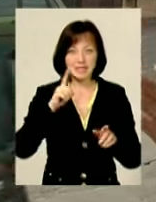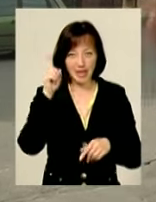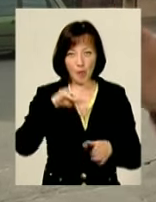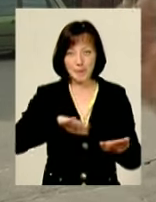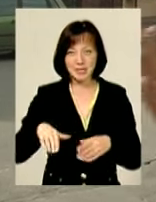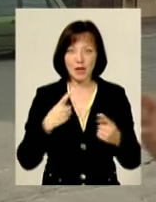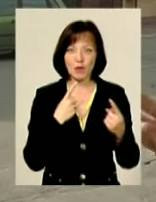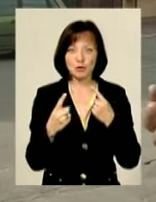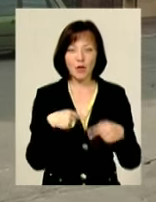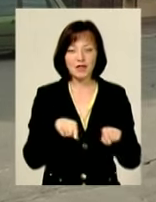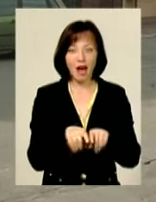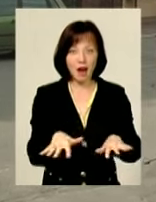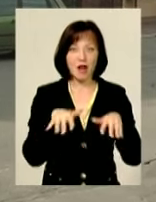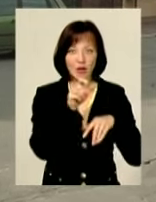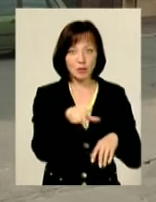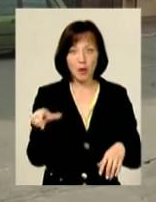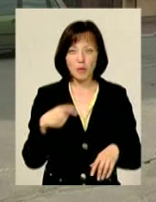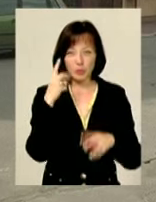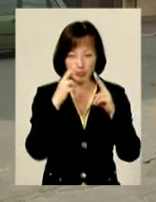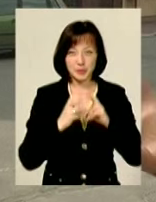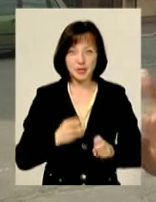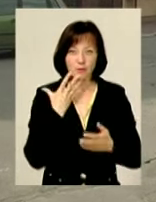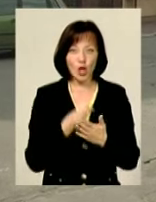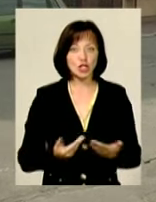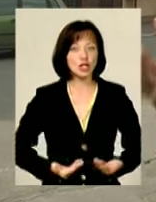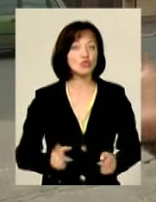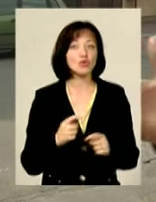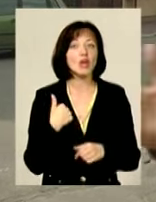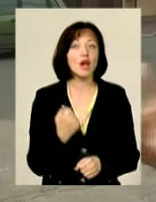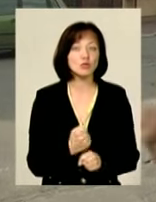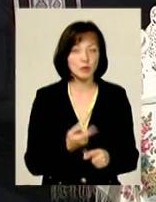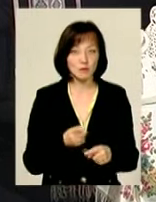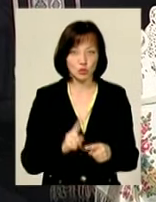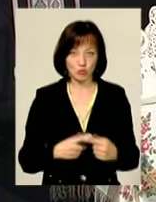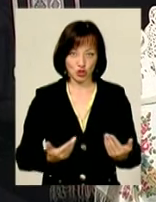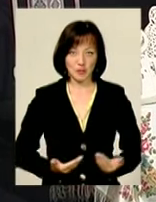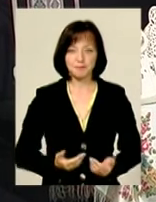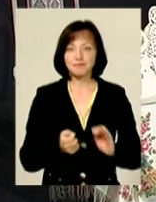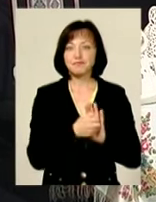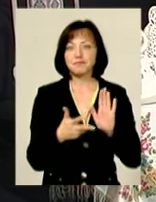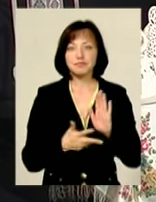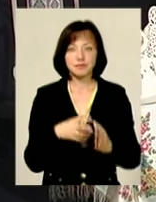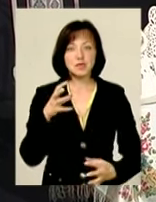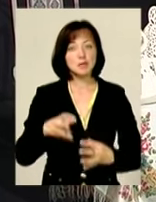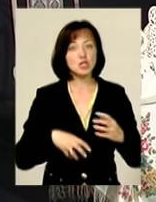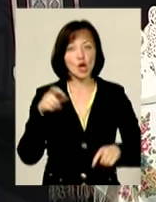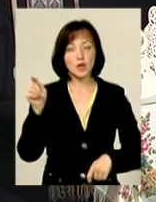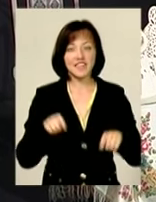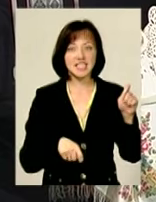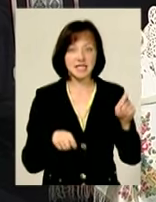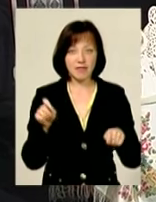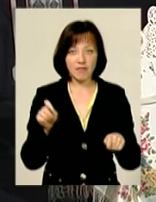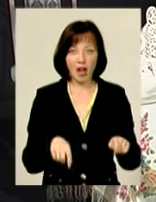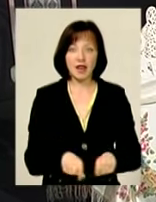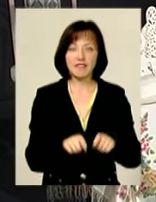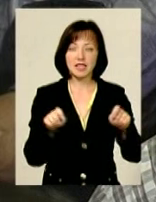розмов, так говорить глядачі, вона починає переглядати своє життя А що я зробив в цьому житті? 18-й міжнародний фестиваль від Луння